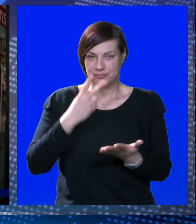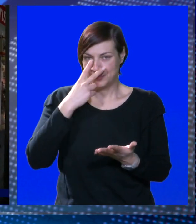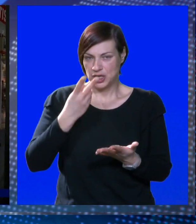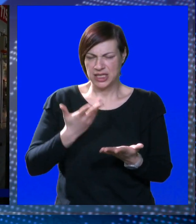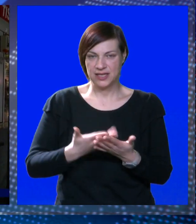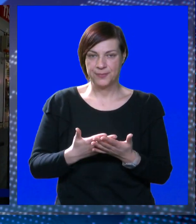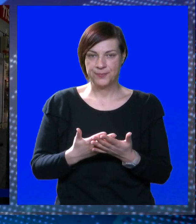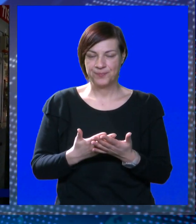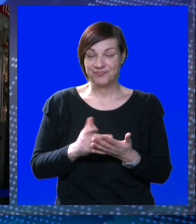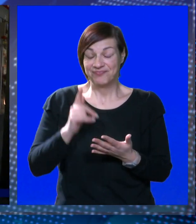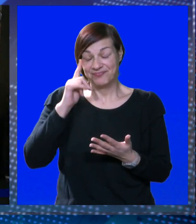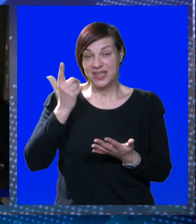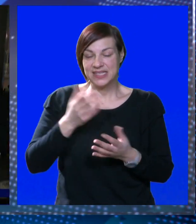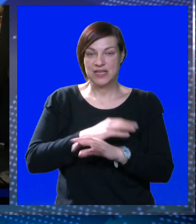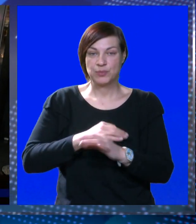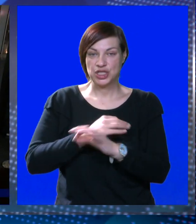ja pogledam.